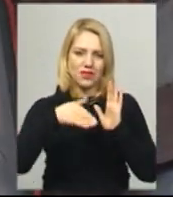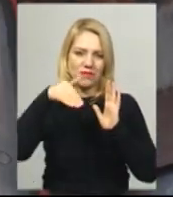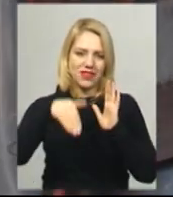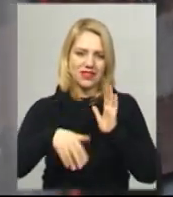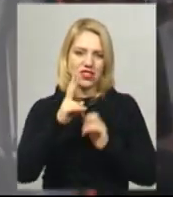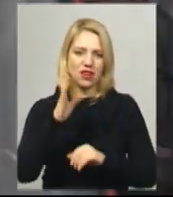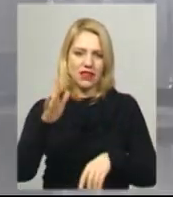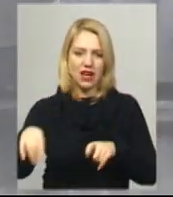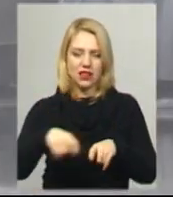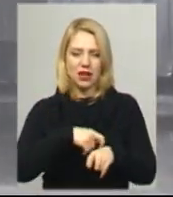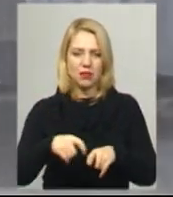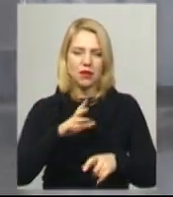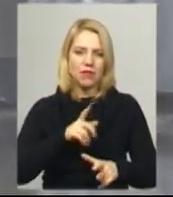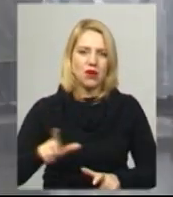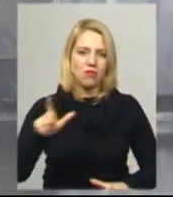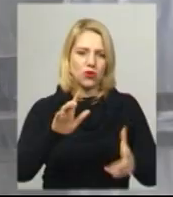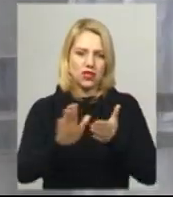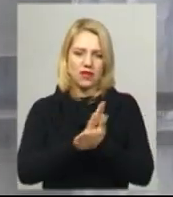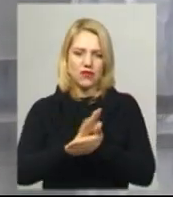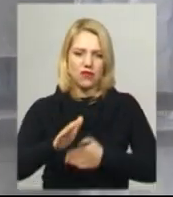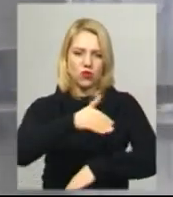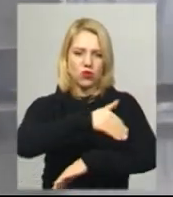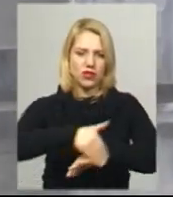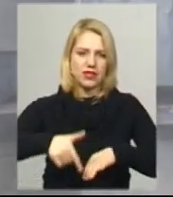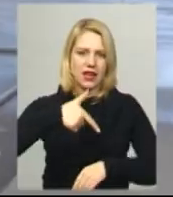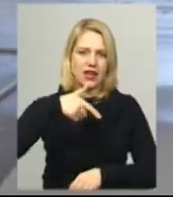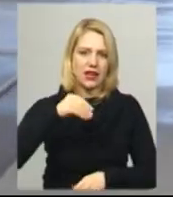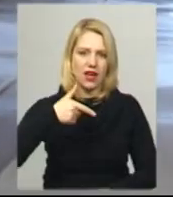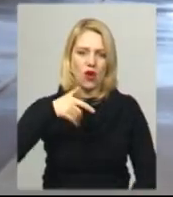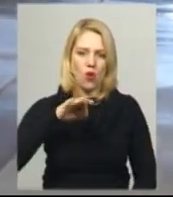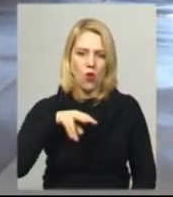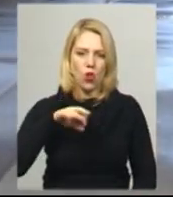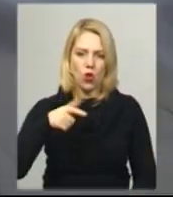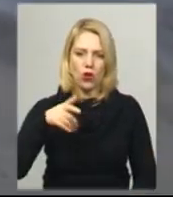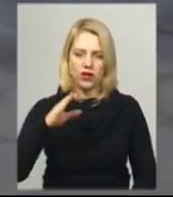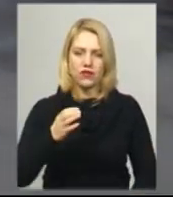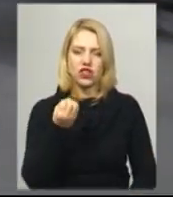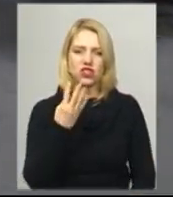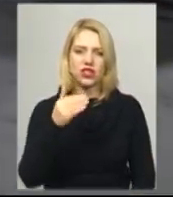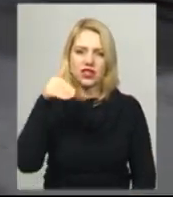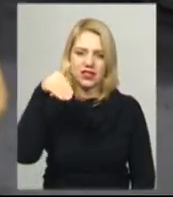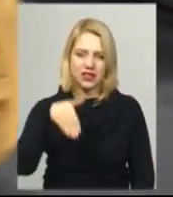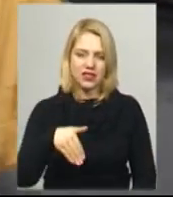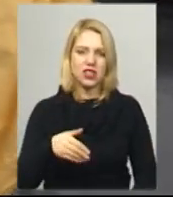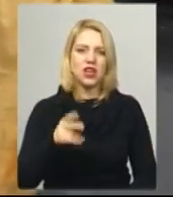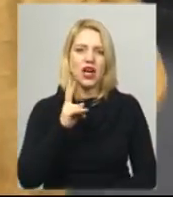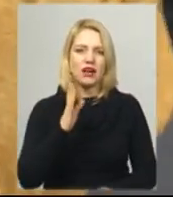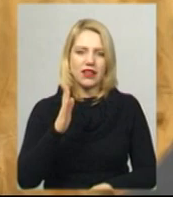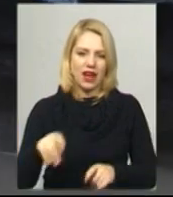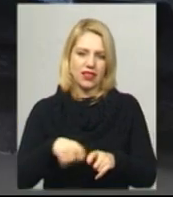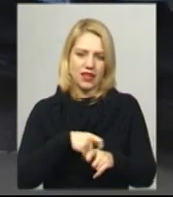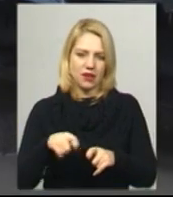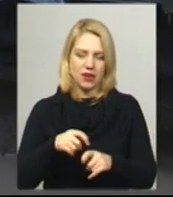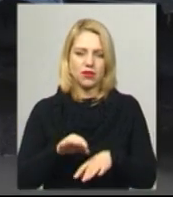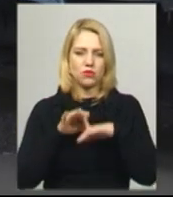На речовому ринку продезінфікували вулицю геологів. Загальна площа обробленої території становить 14 тисяч квадратних метрів, каже Олексій Пеньков.